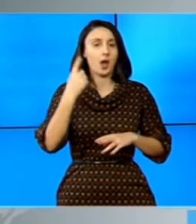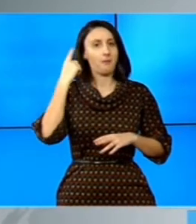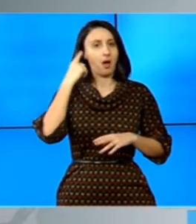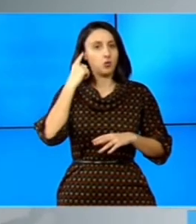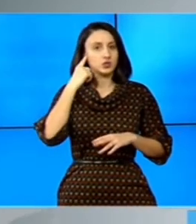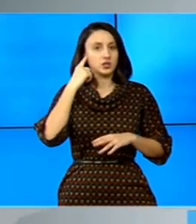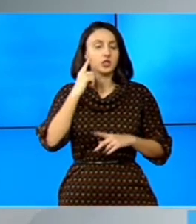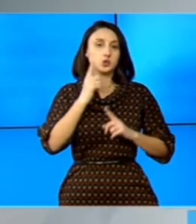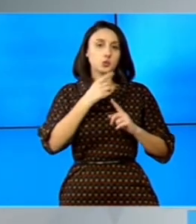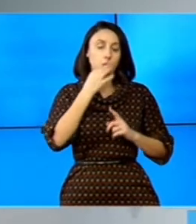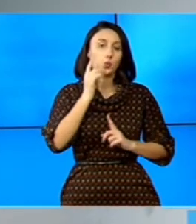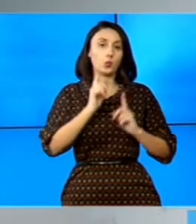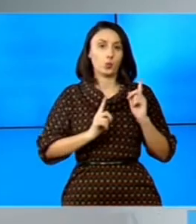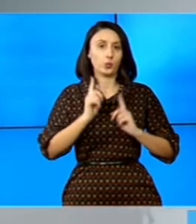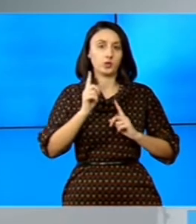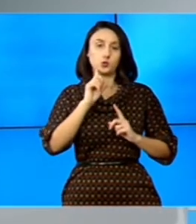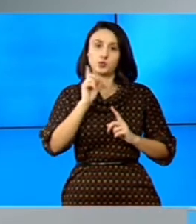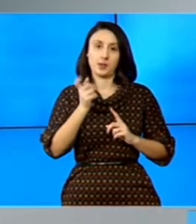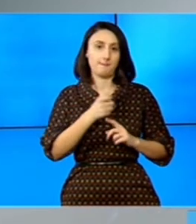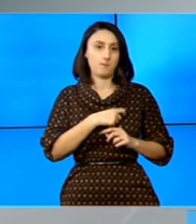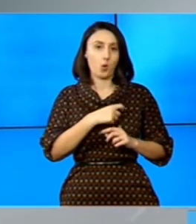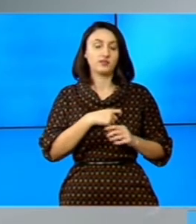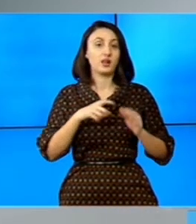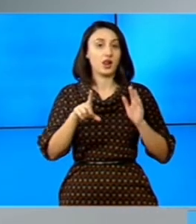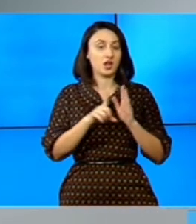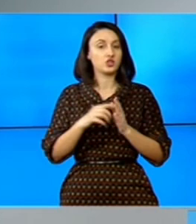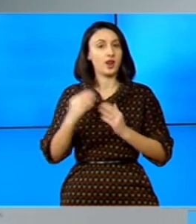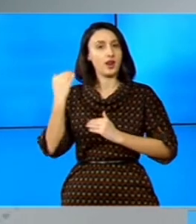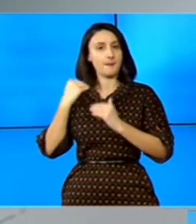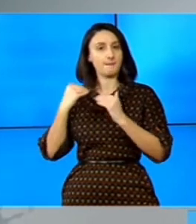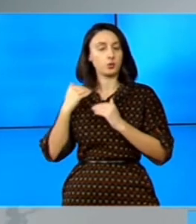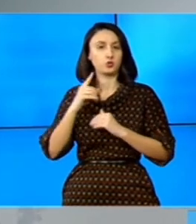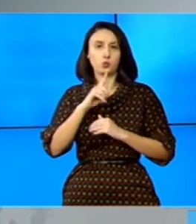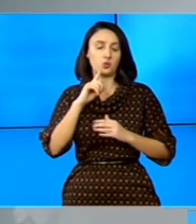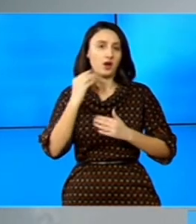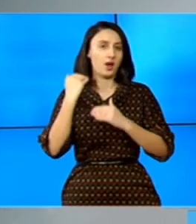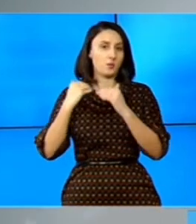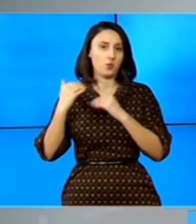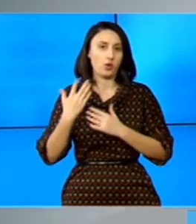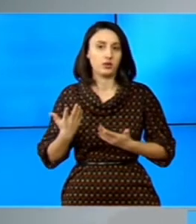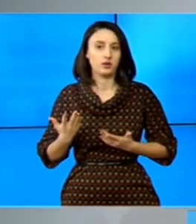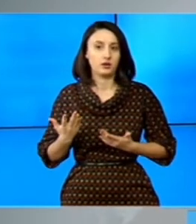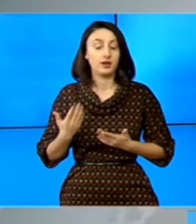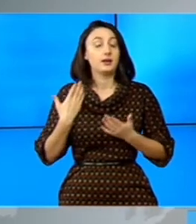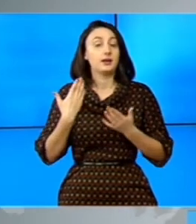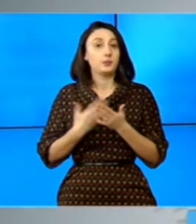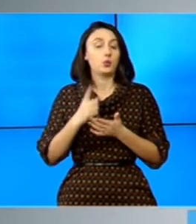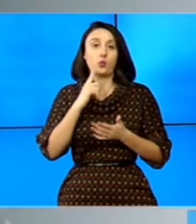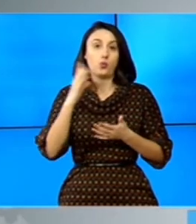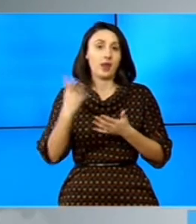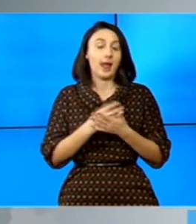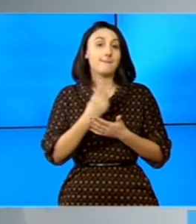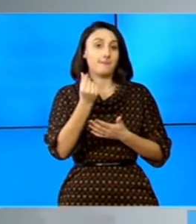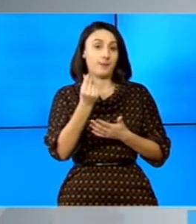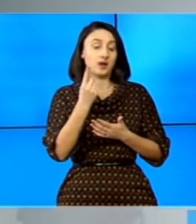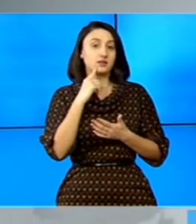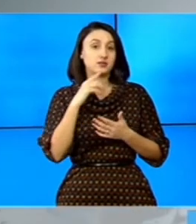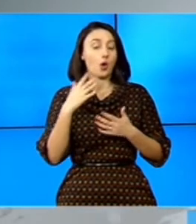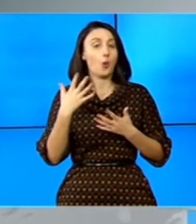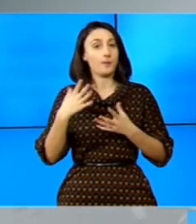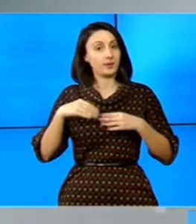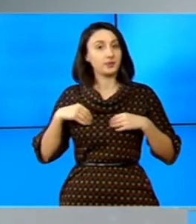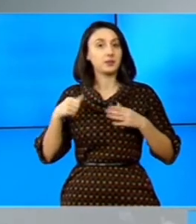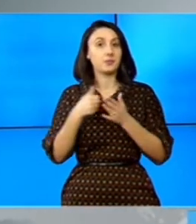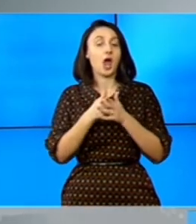auzit că spun unii că nu se poate că legea retroactivează. Nu retroactivează, pentru că nu le iau banii care i-au